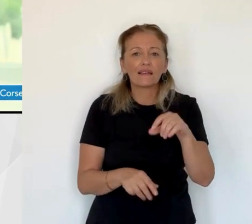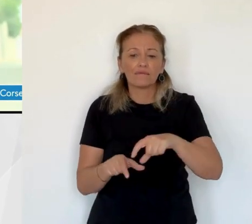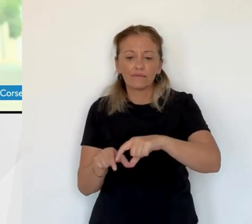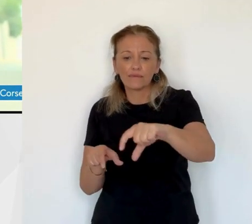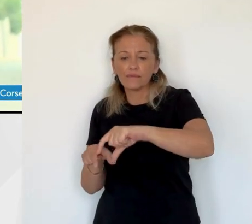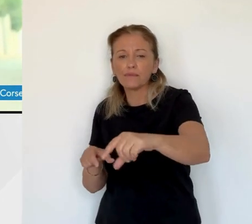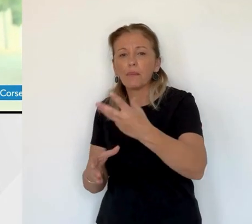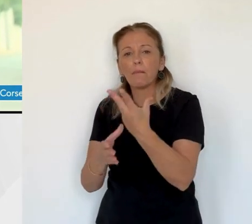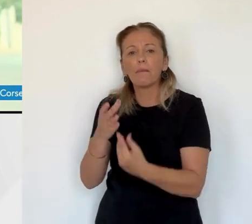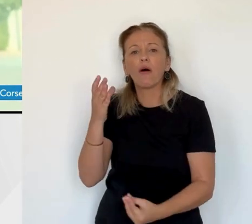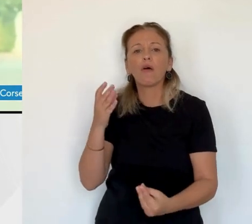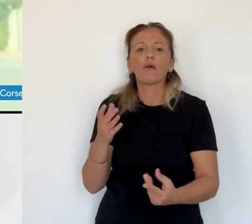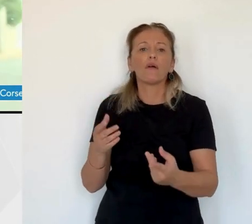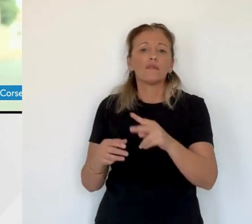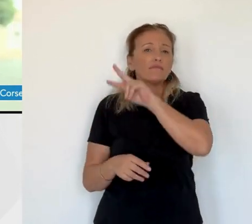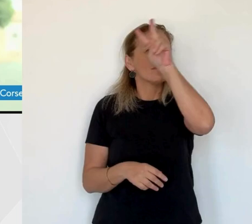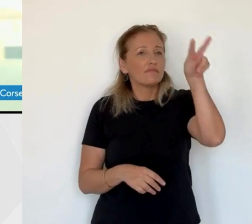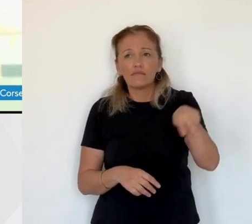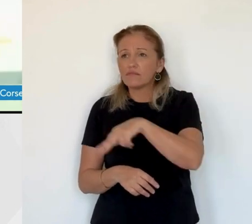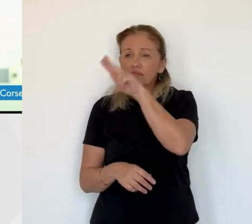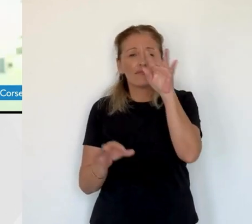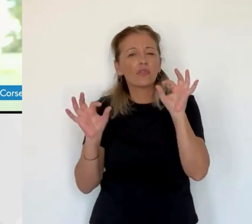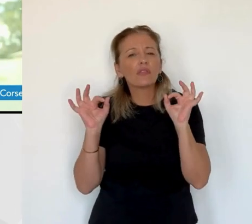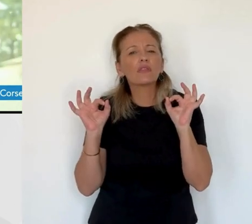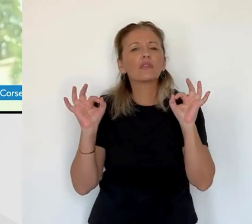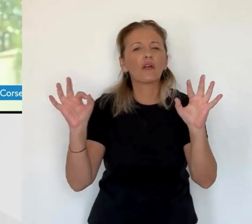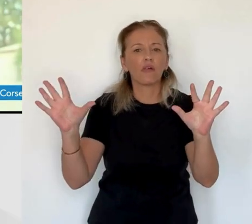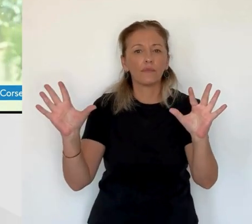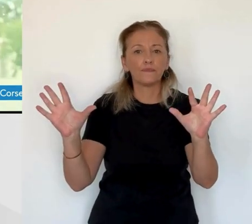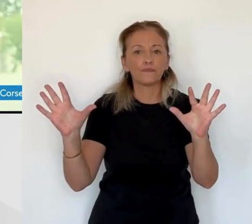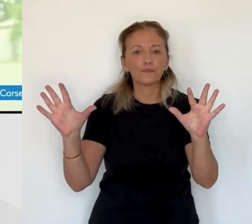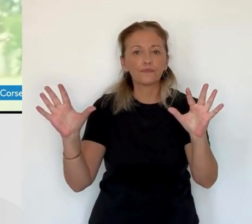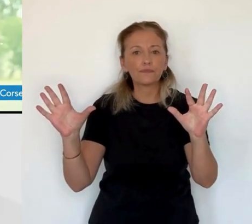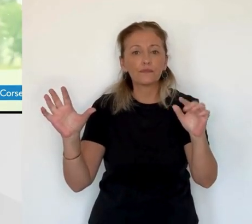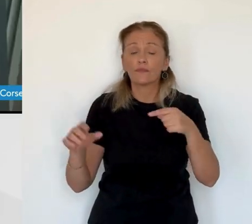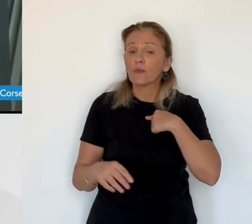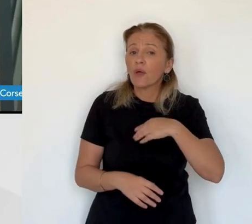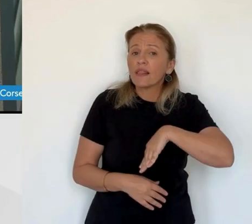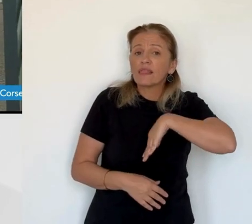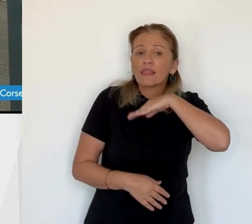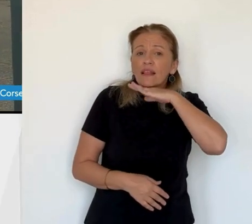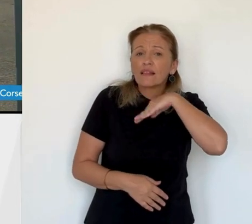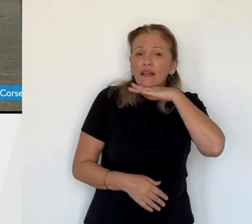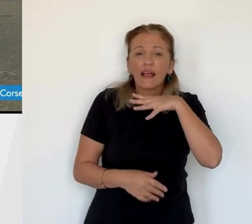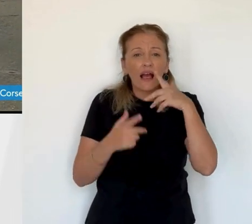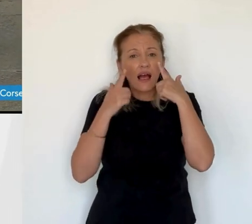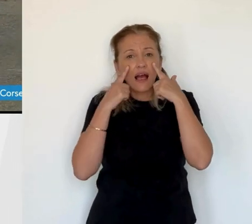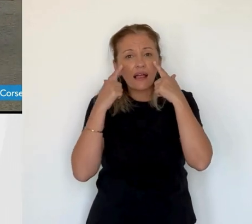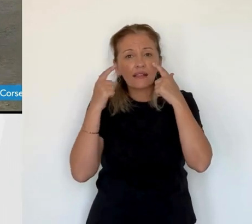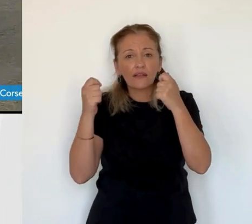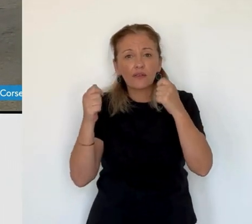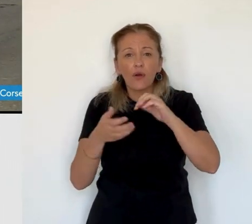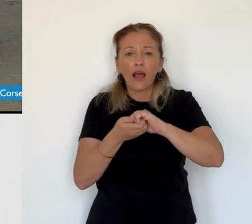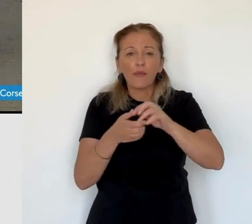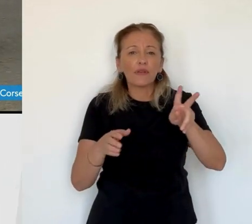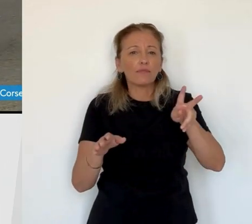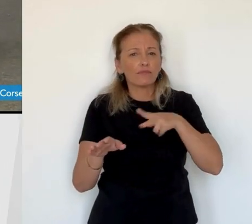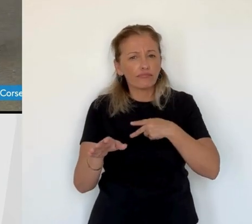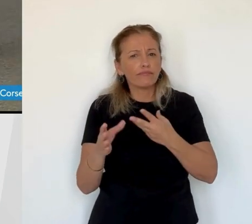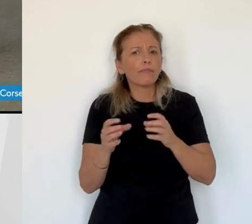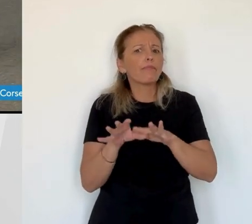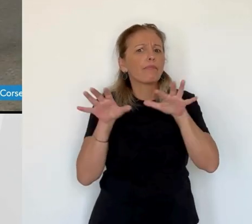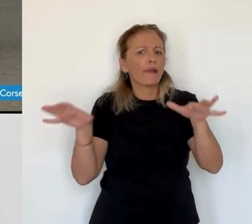intersections autour de vous, ce sont des voies ouvertes à la circulation sans marquage au sol. Prenez votre temps de regarder